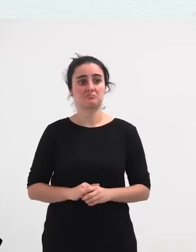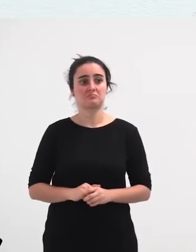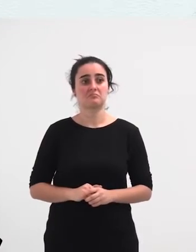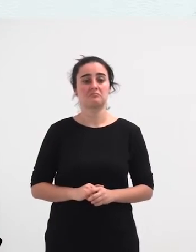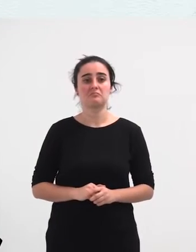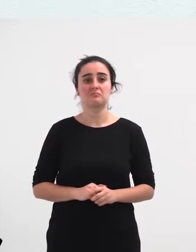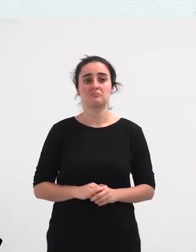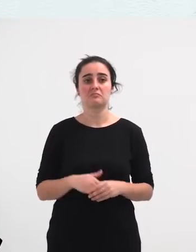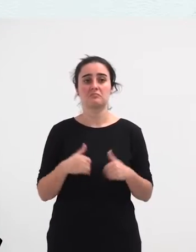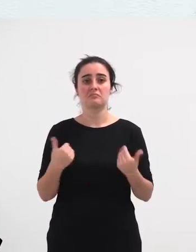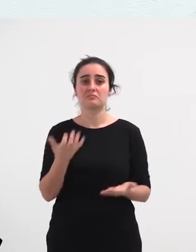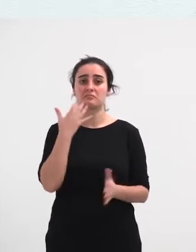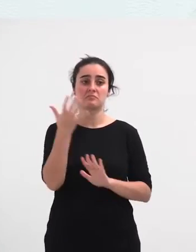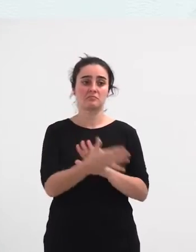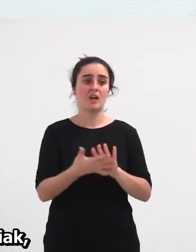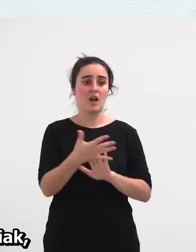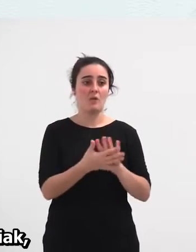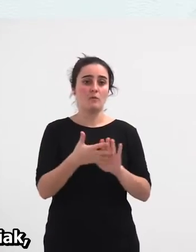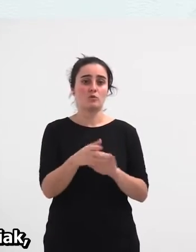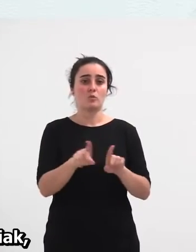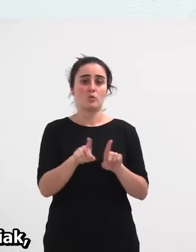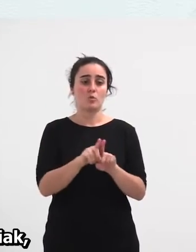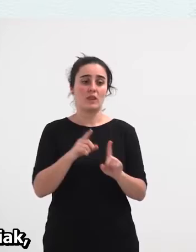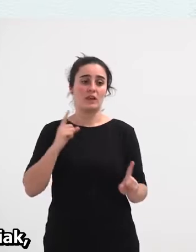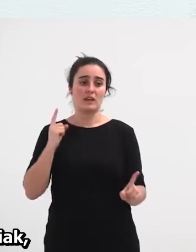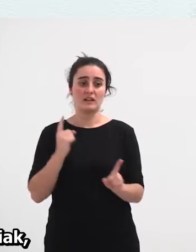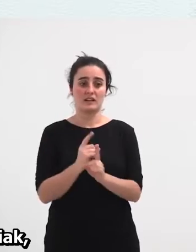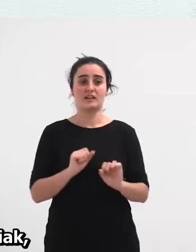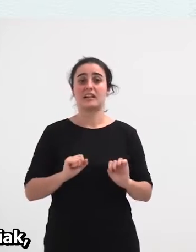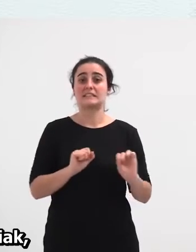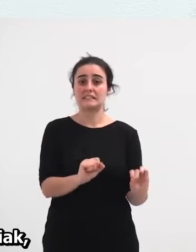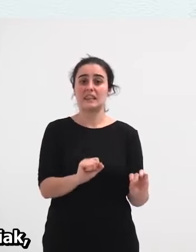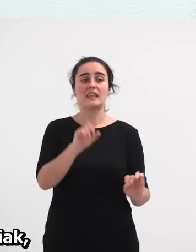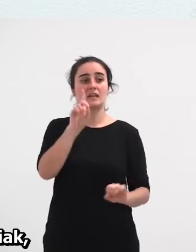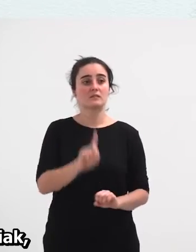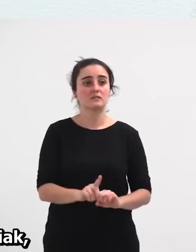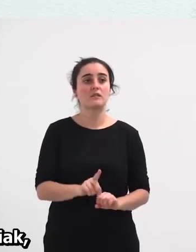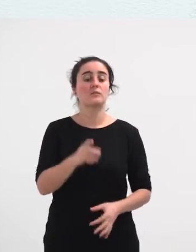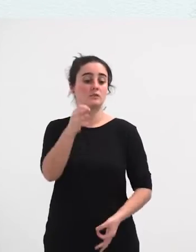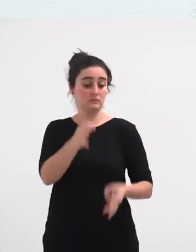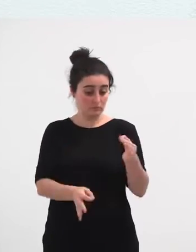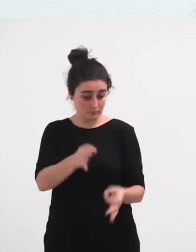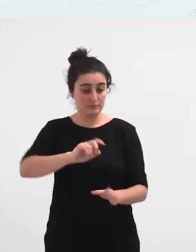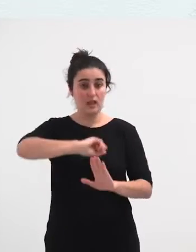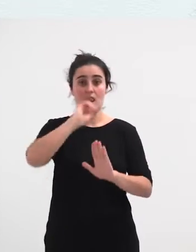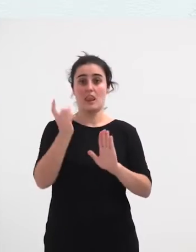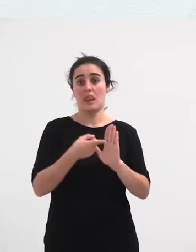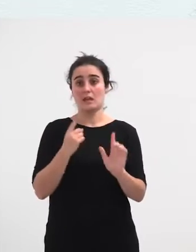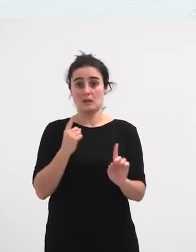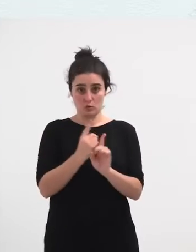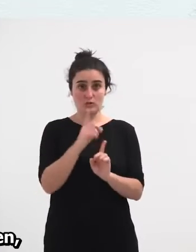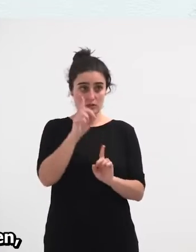Erresistenziez, itzegiten ari ginela, epaitegiak, legeen aurkako erresistenzia, ketagero daude